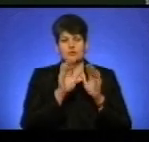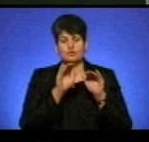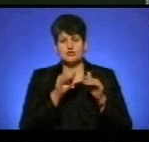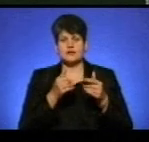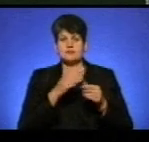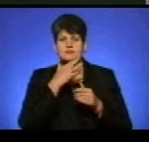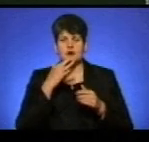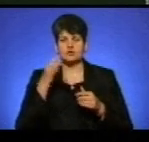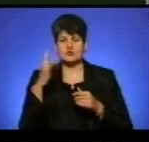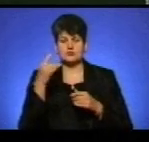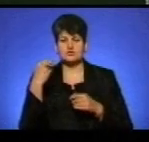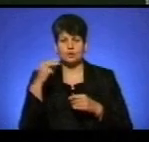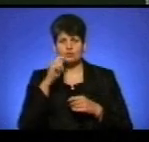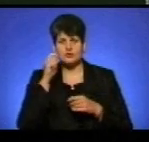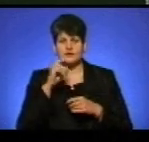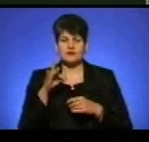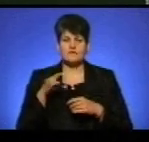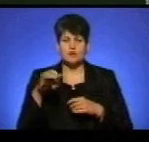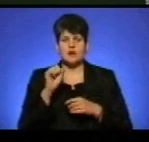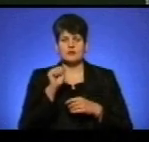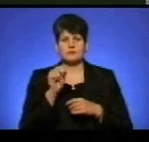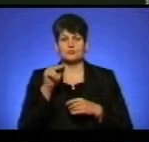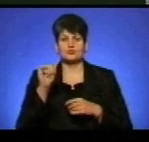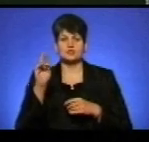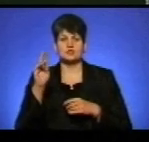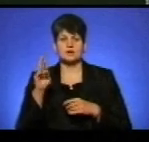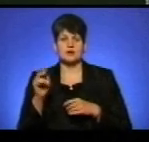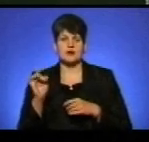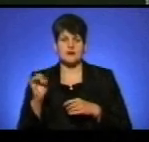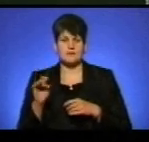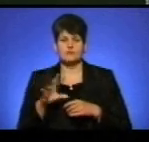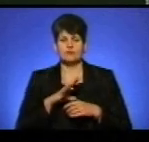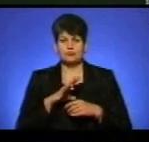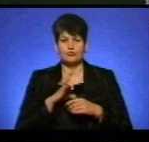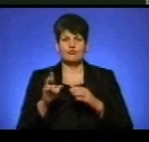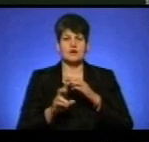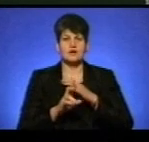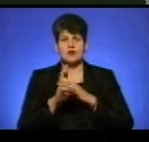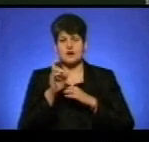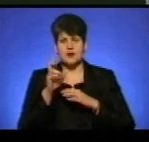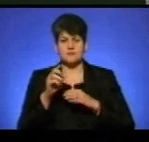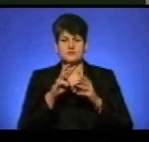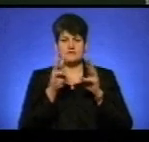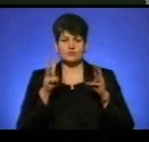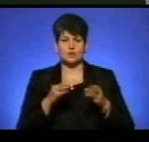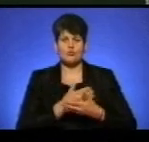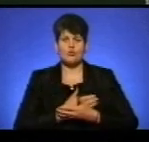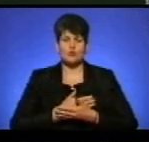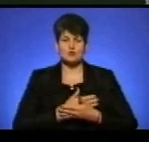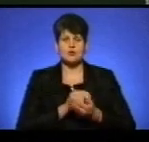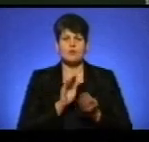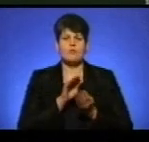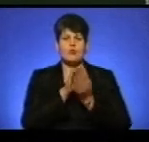чемпіоном України, Європи та світу з армреслінгу Андрієм Пушкарем відбувся у храмі покрови Пресвятої Богородиці. Поховали Андрія